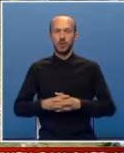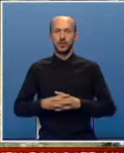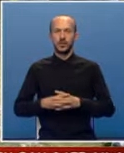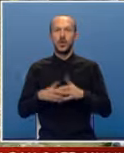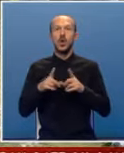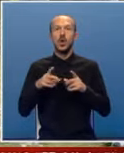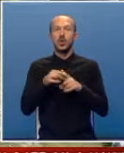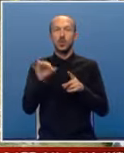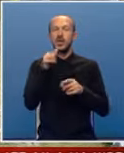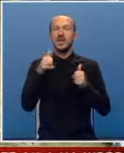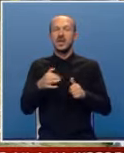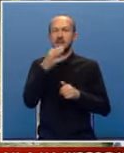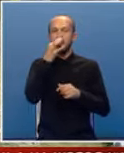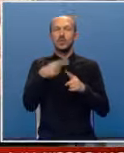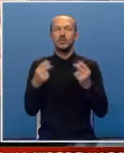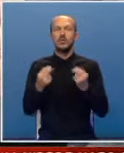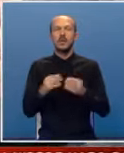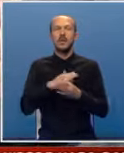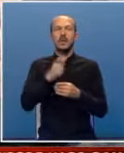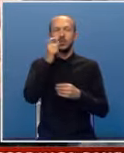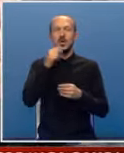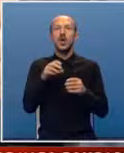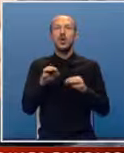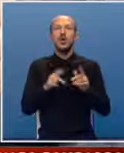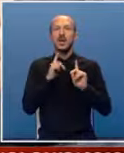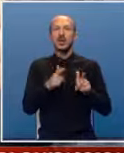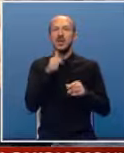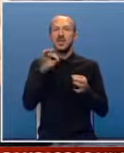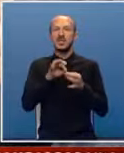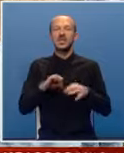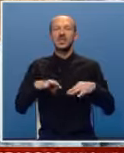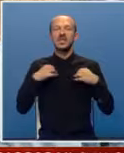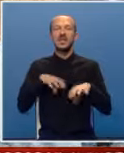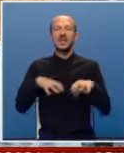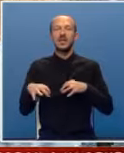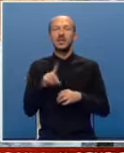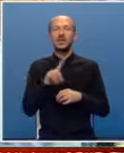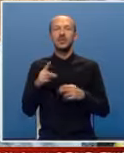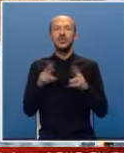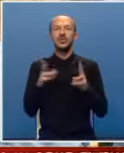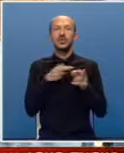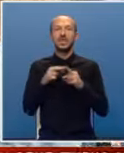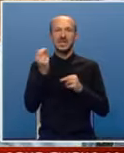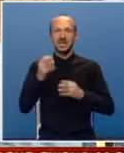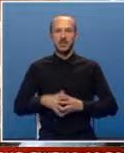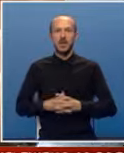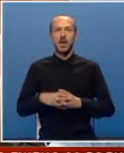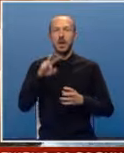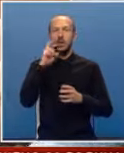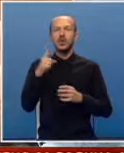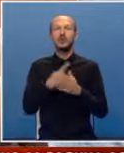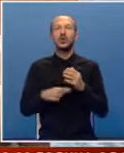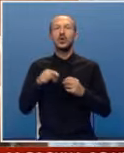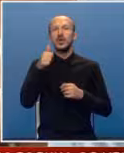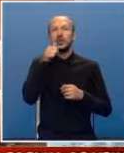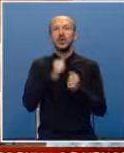U rudom se i danas pitaju zbog čega međunarodne norme ratovanja i zaštite zdravstvenih radnika nisu važile i za Srbe. Bolnije je i zbog toga